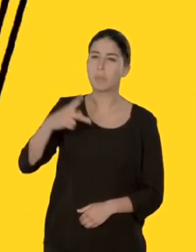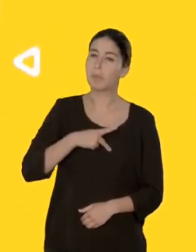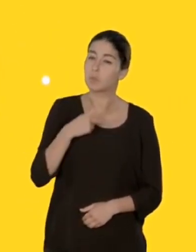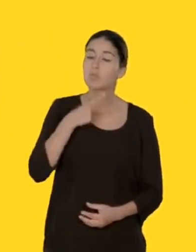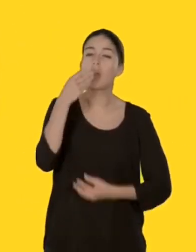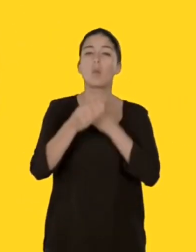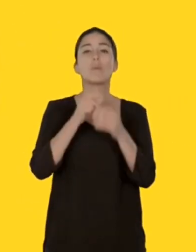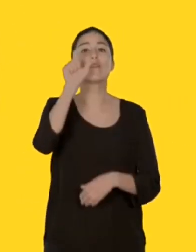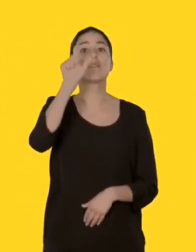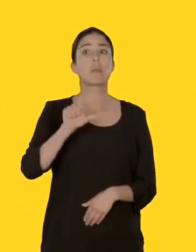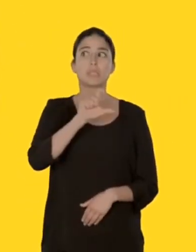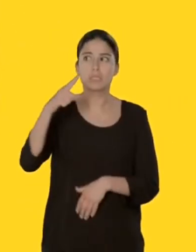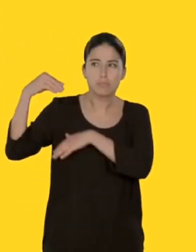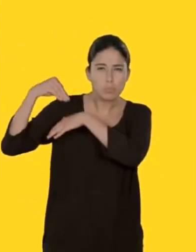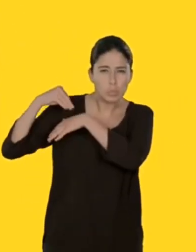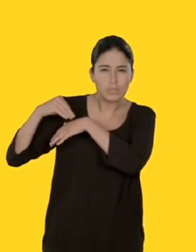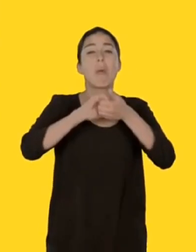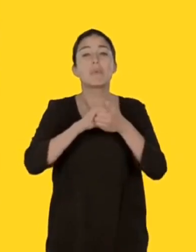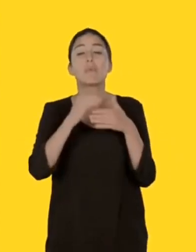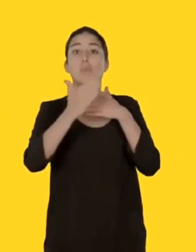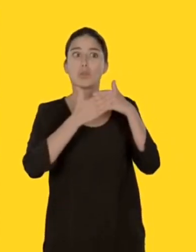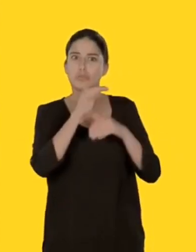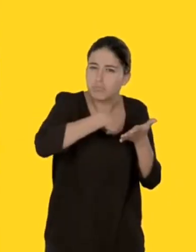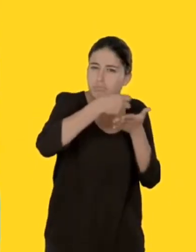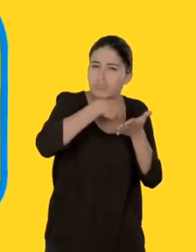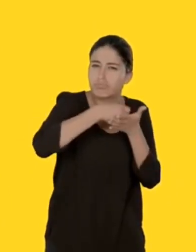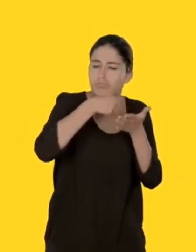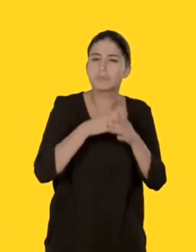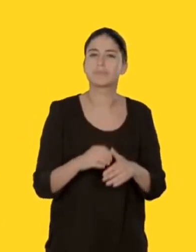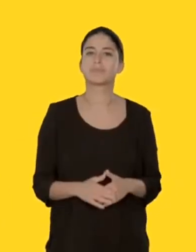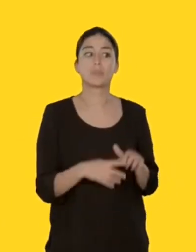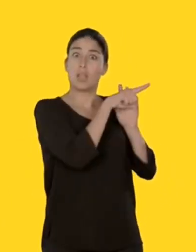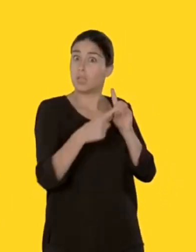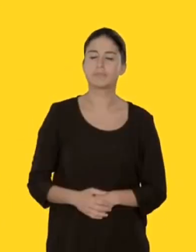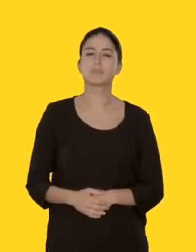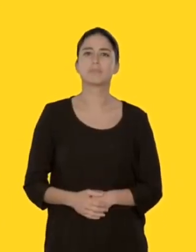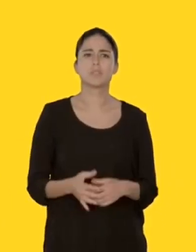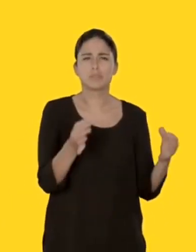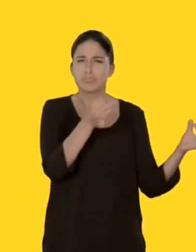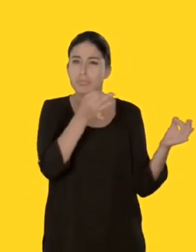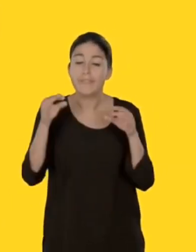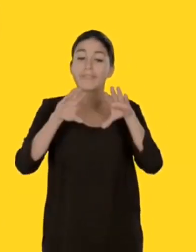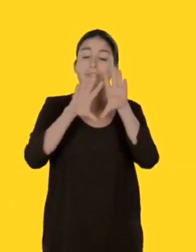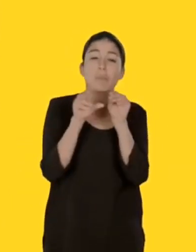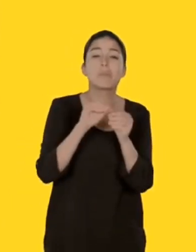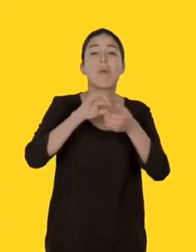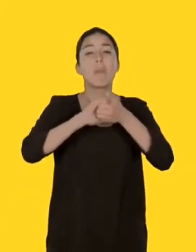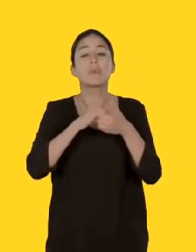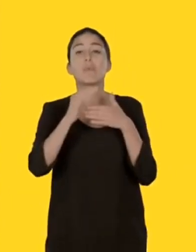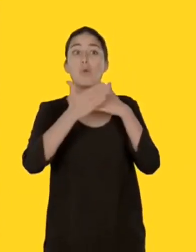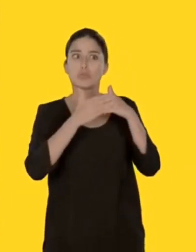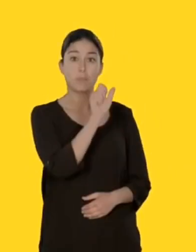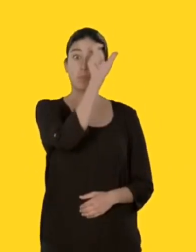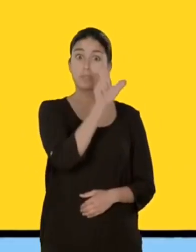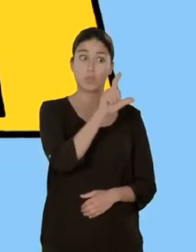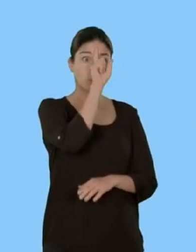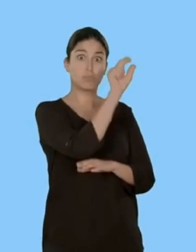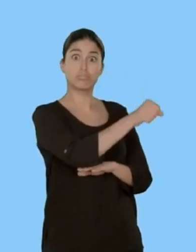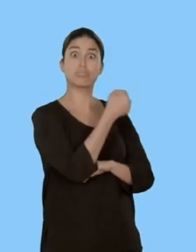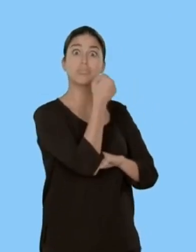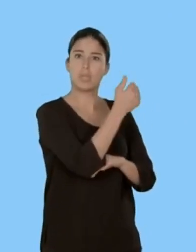Si vous prenez des médicaments, demandez conseil à vos proches. Vous êtes particulièrement con si vous prenez régulièrement des nouvelles de vos proches.